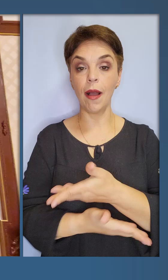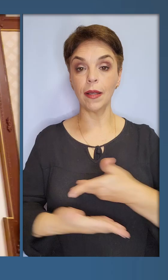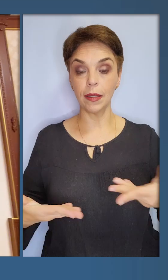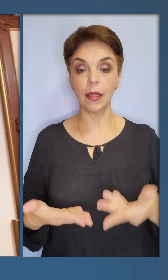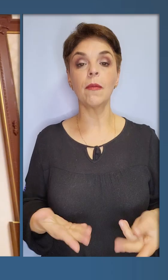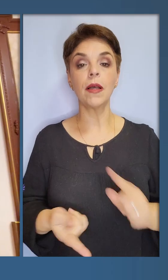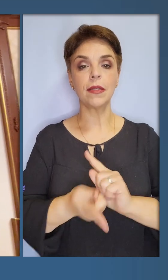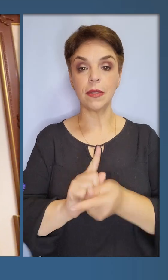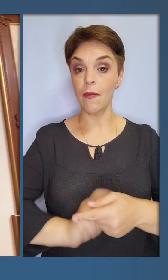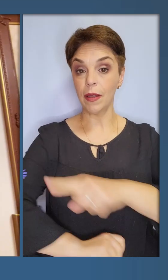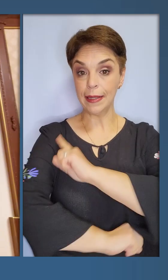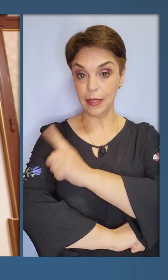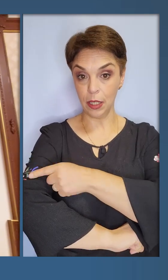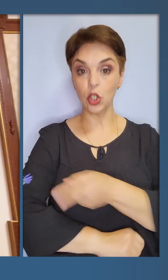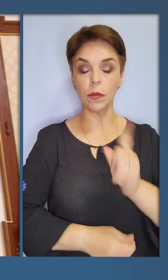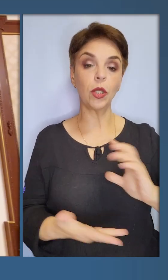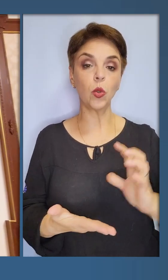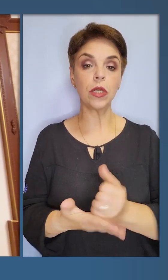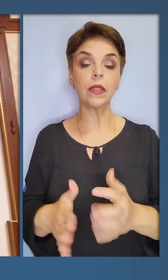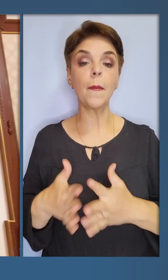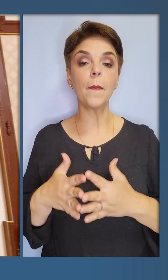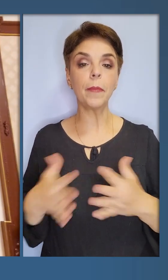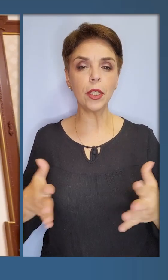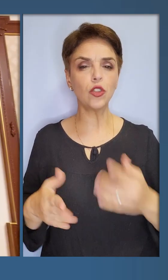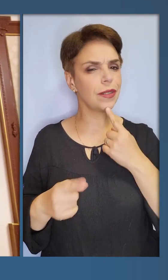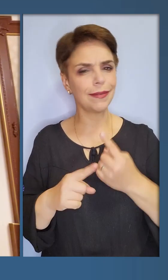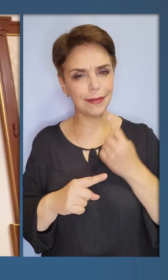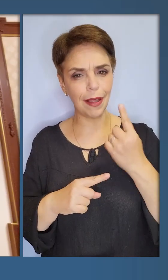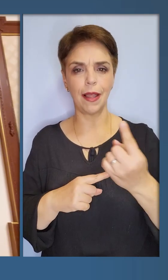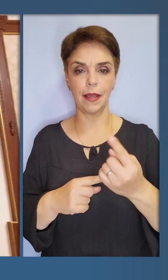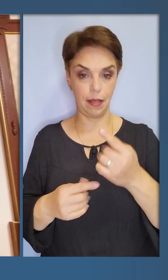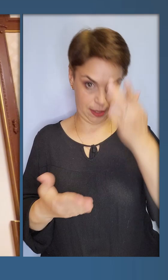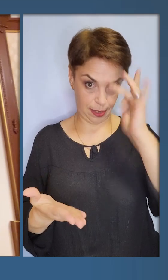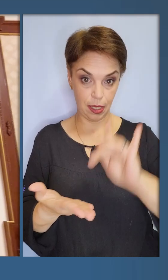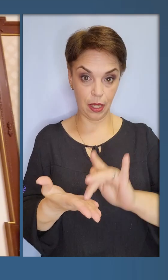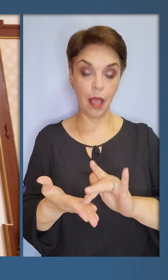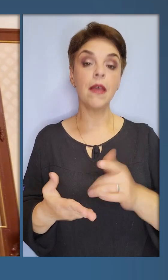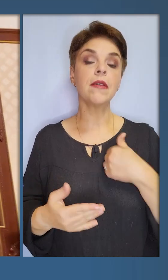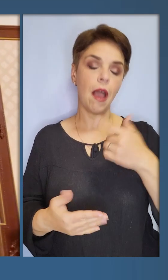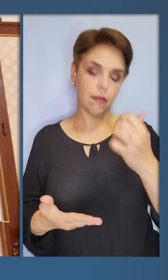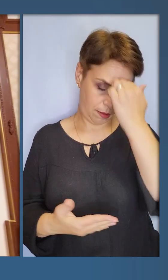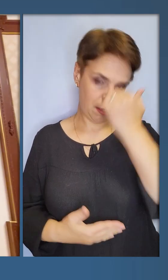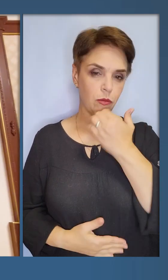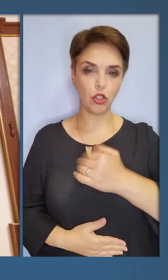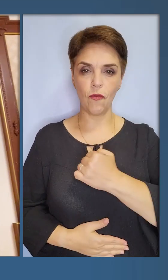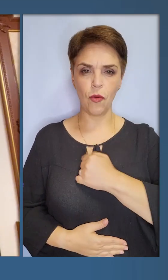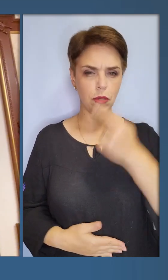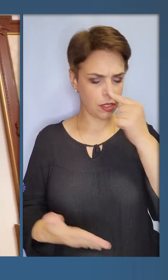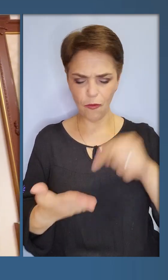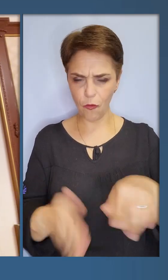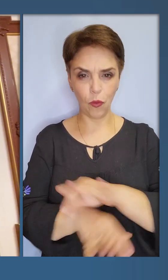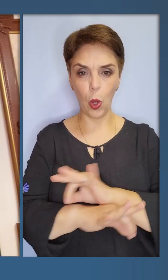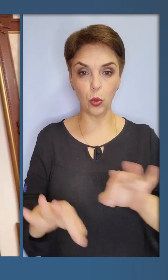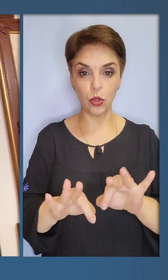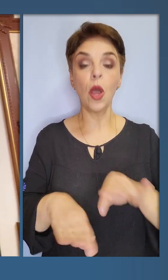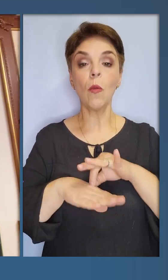допомагає нам ставати сильніше та досягти більш далеких цілей. І я дякую нашим воїнам за